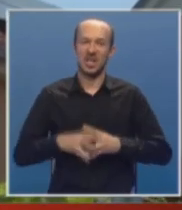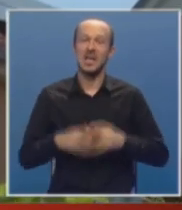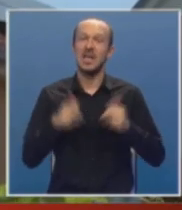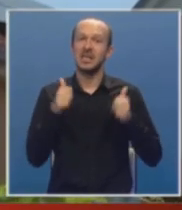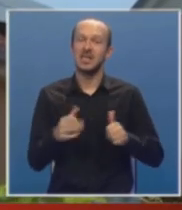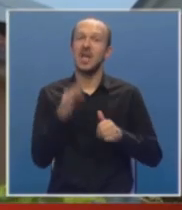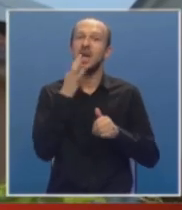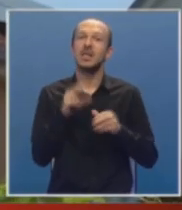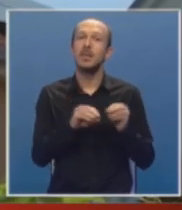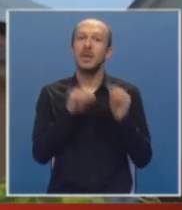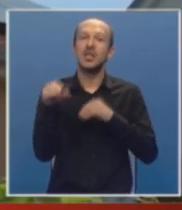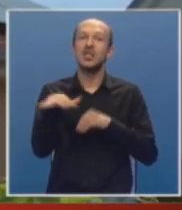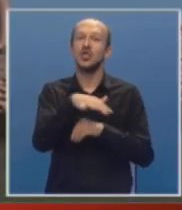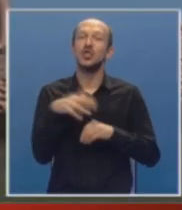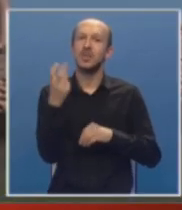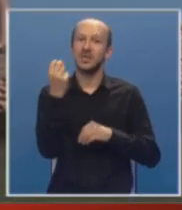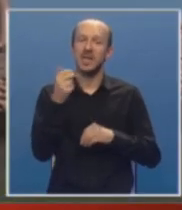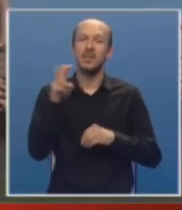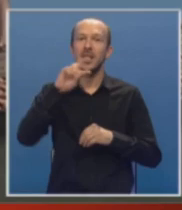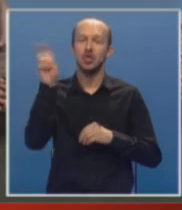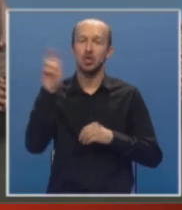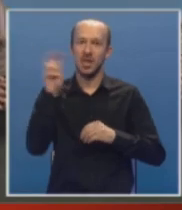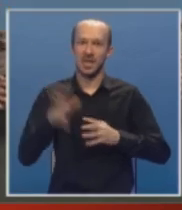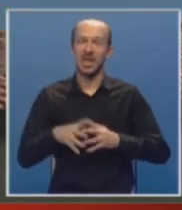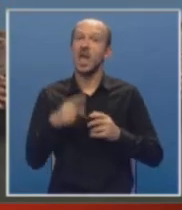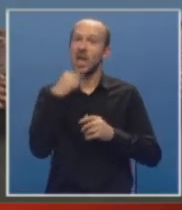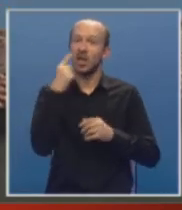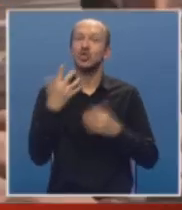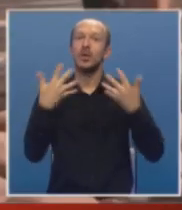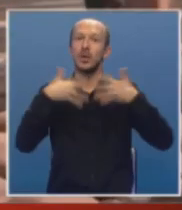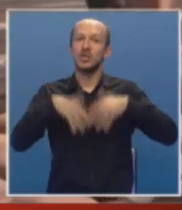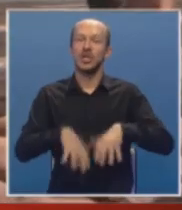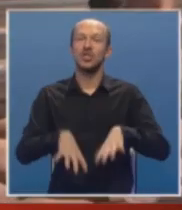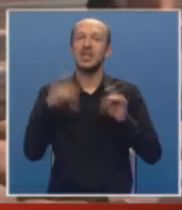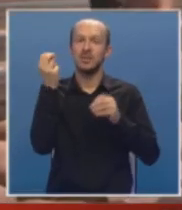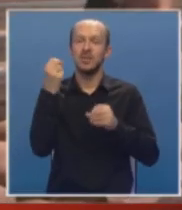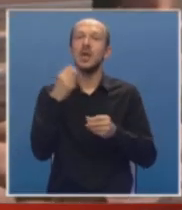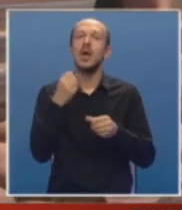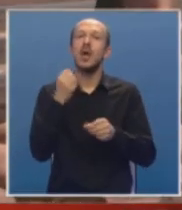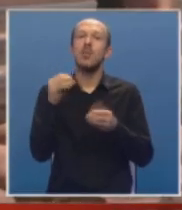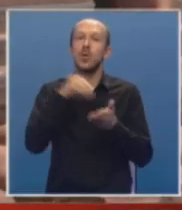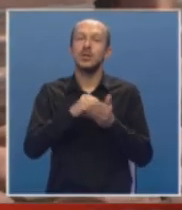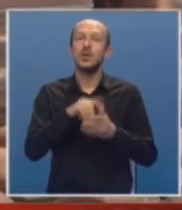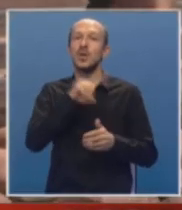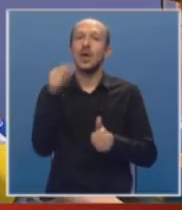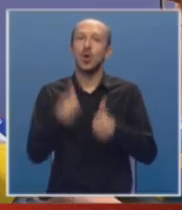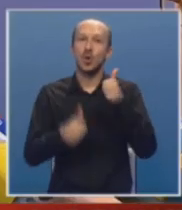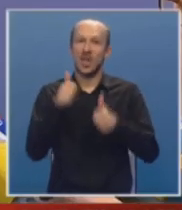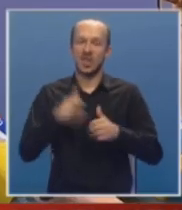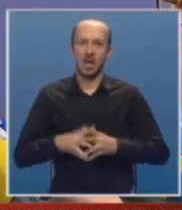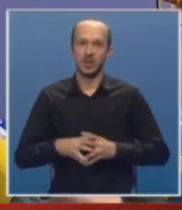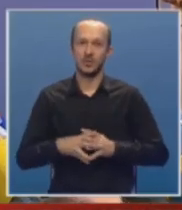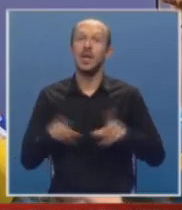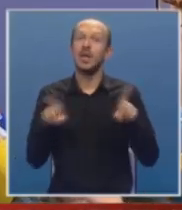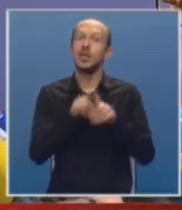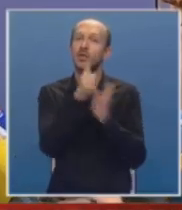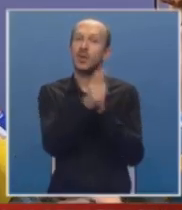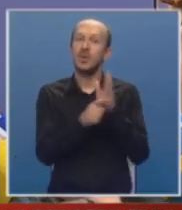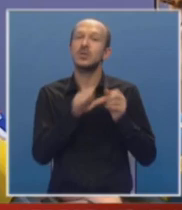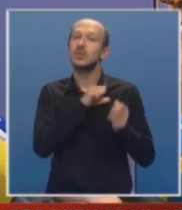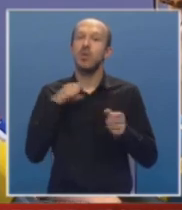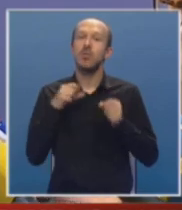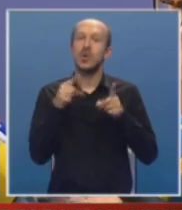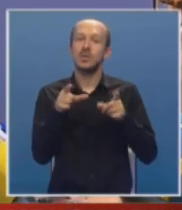Sada kada se prilaze držišnim cijenama električne energije, kažu, preduzeđe i Srpske postaju nekonkurentna. Istovremeno smo postavili